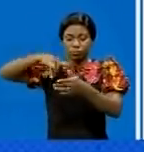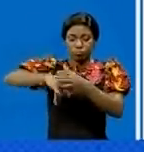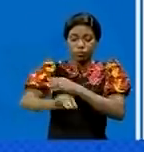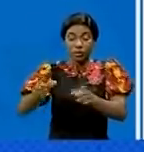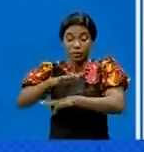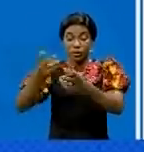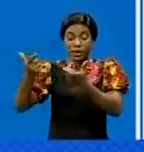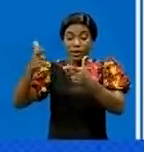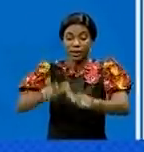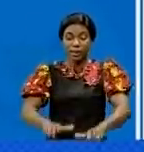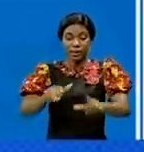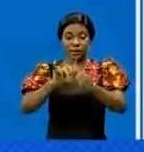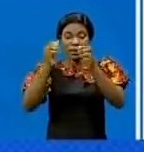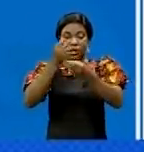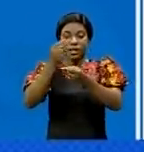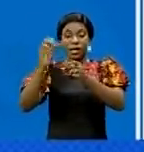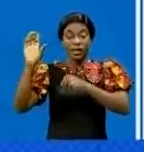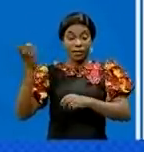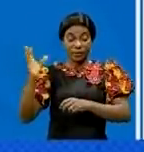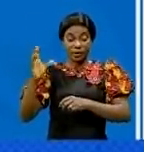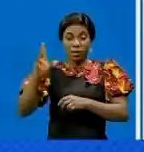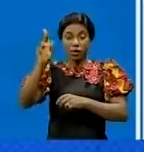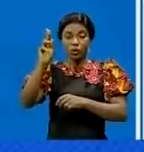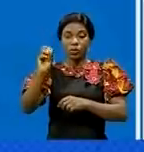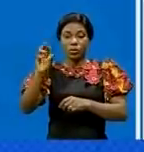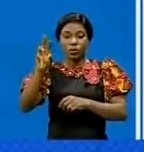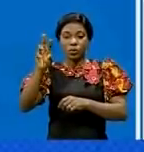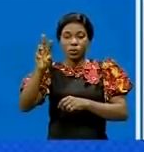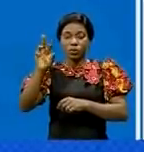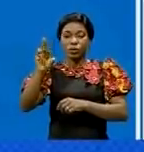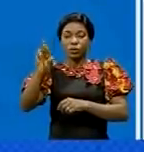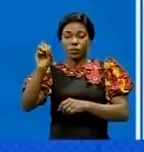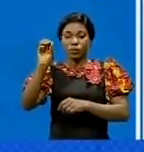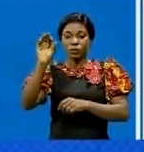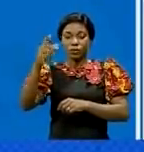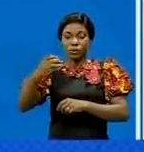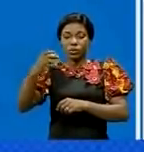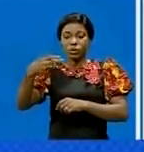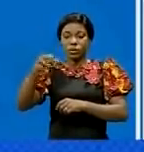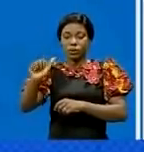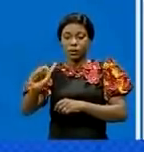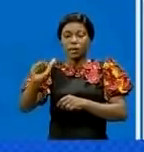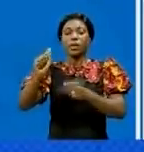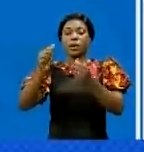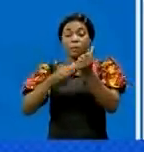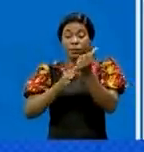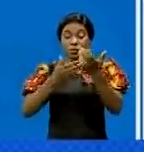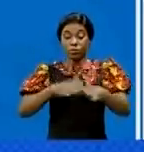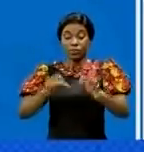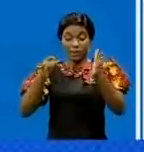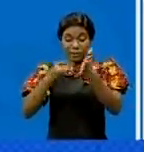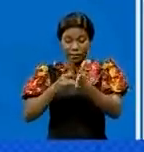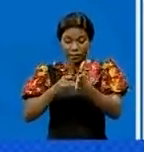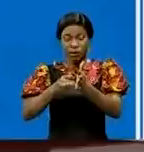au niveau du village Korocha, dans la chefferie de Manda, en territoire de Moba, occasionnant 7 morts et 7